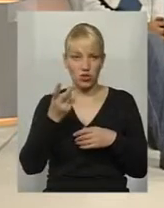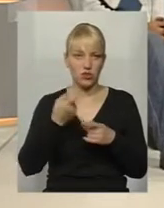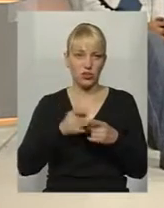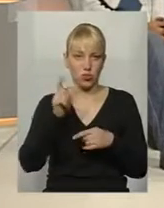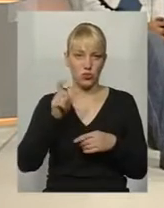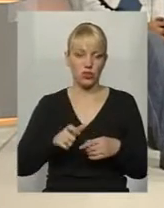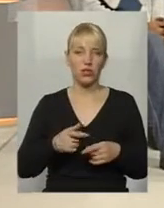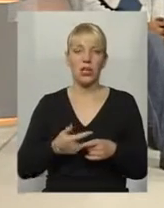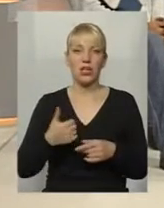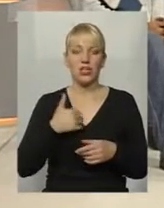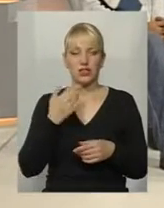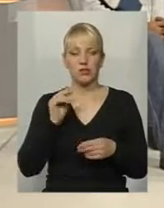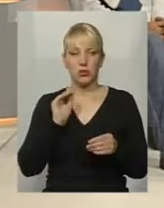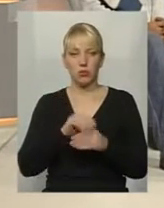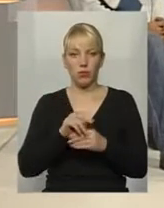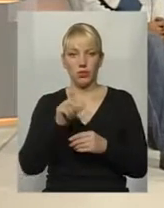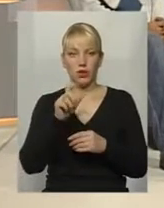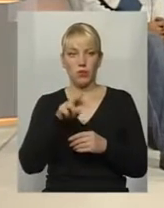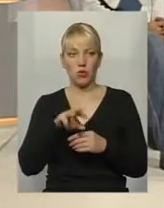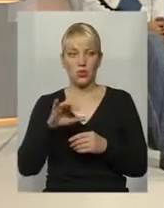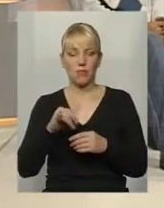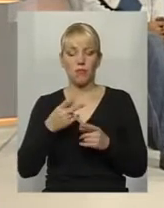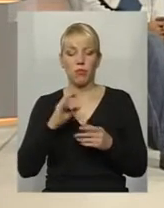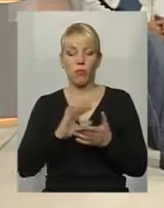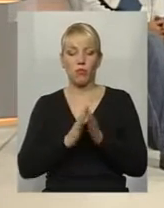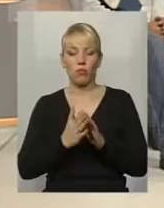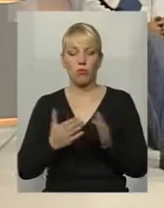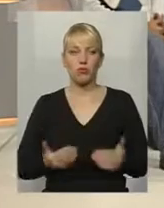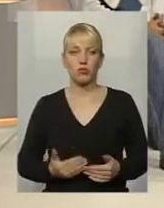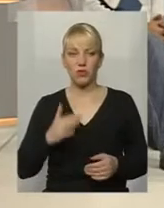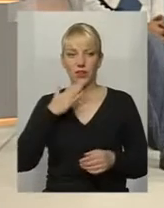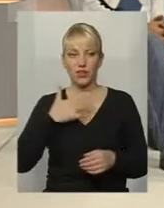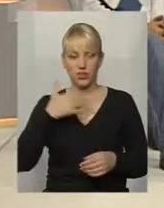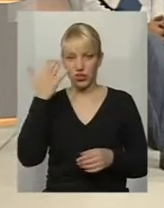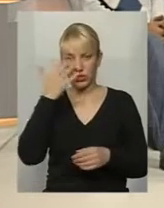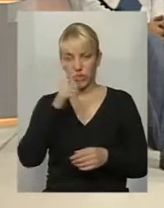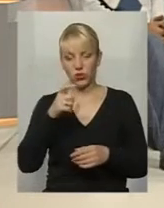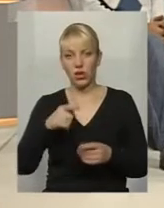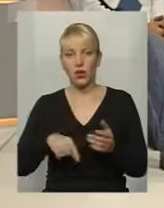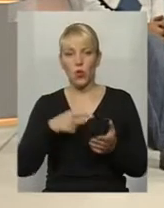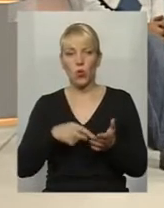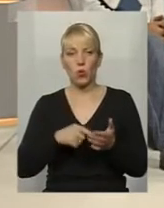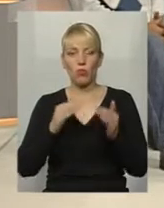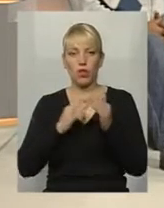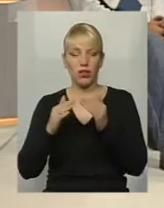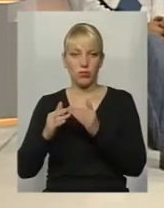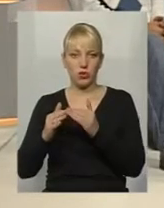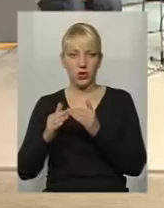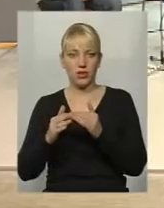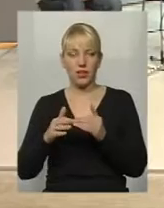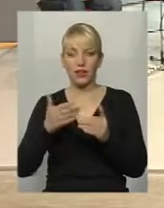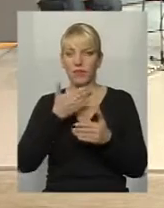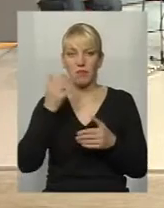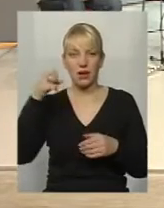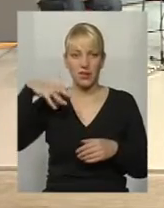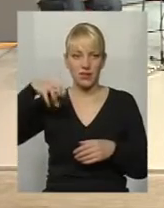допомнити, Миколи Миколаївича, відносно умов проживання наших незрячих. От, скажімо, в комунальних будинках немає